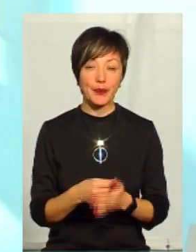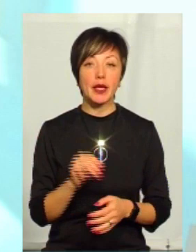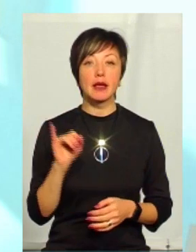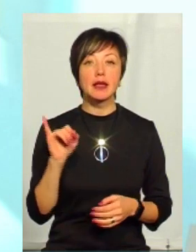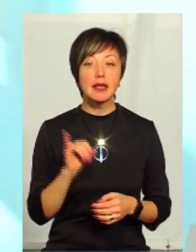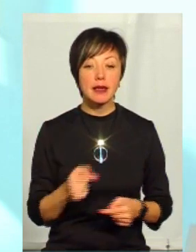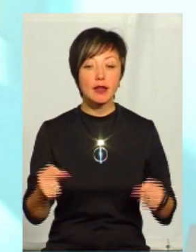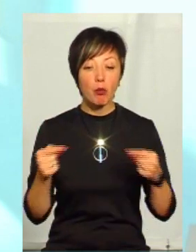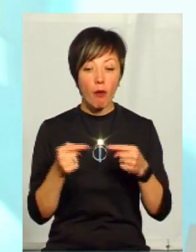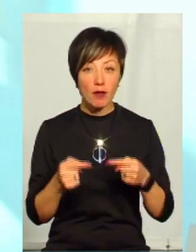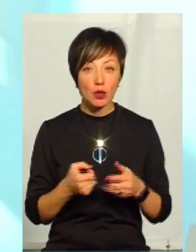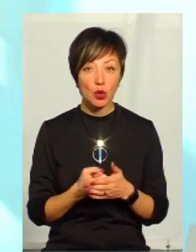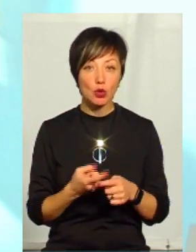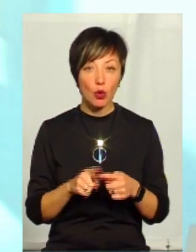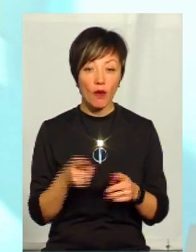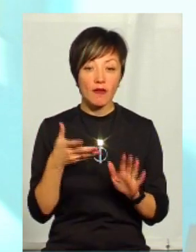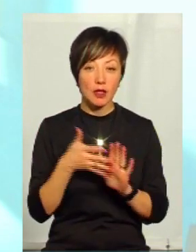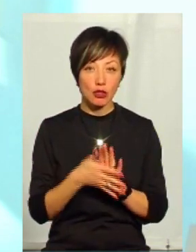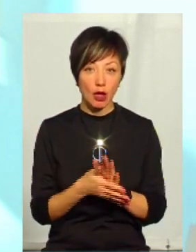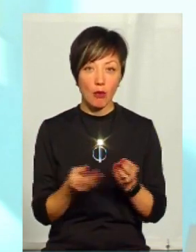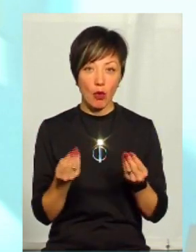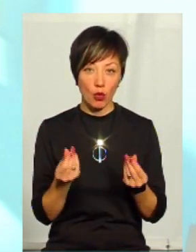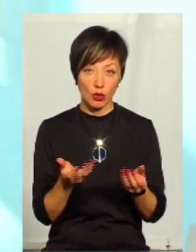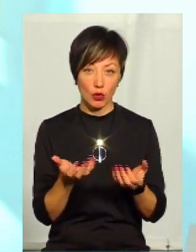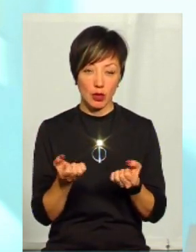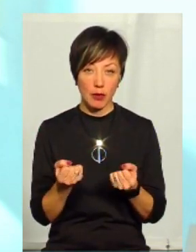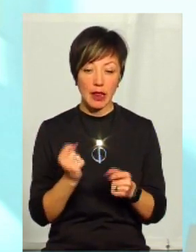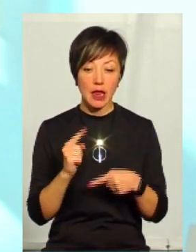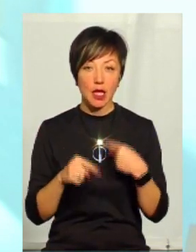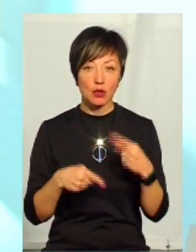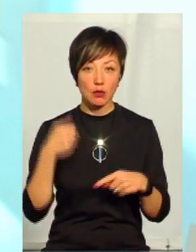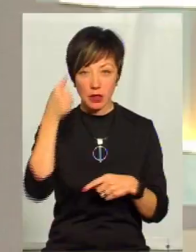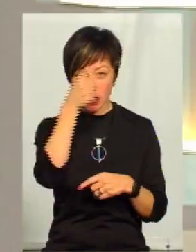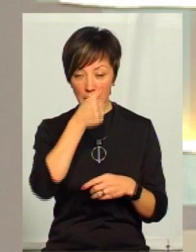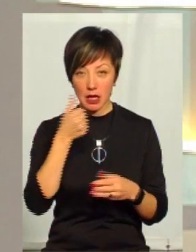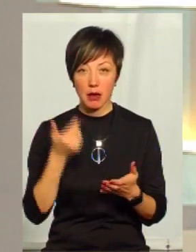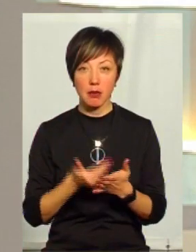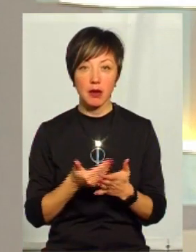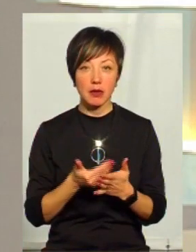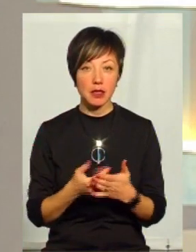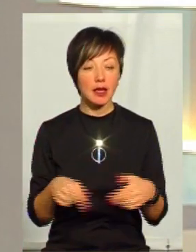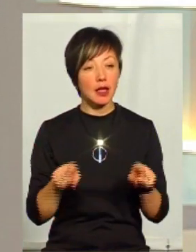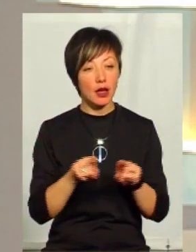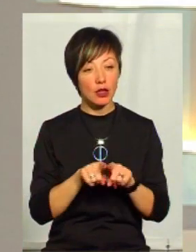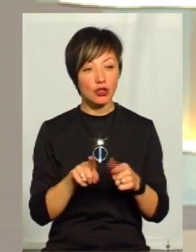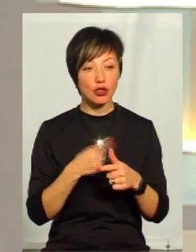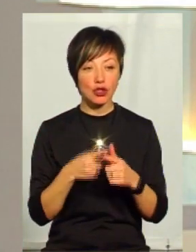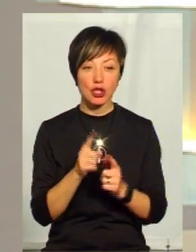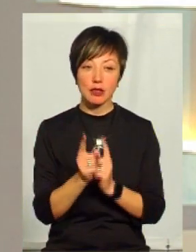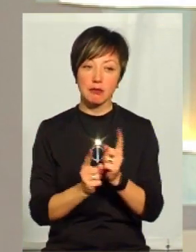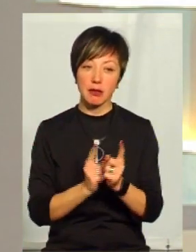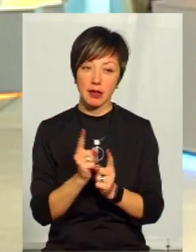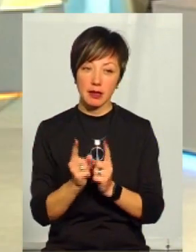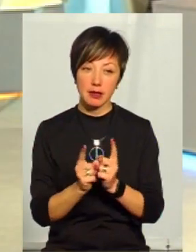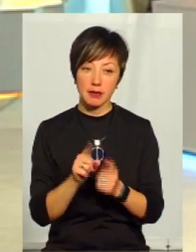І відповідно до цього ми вже тоді витрачаємо отримані кошти. На наступний рік приблизно такі чи зміниться